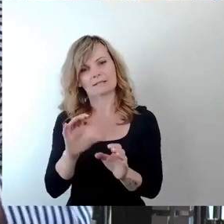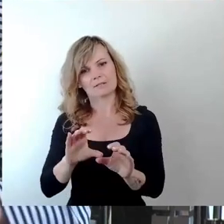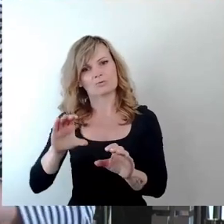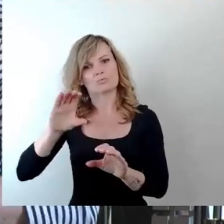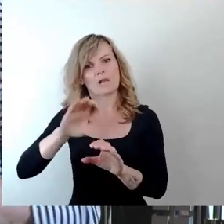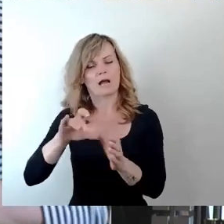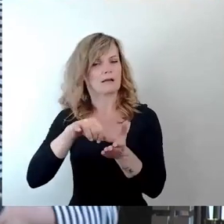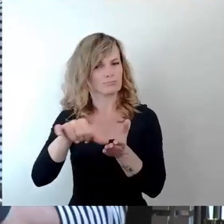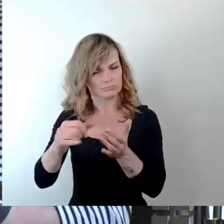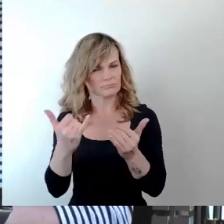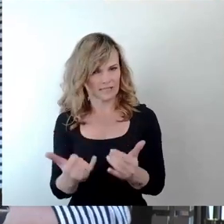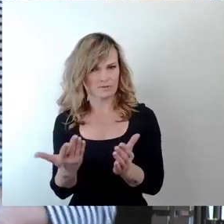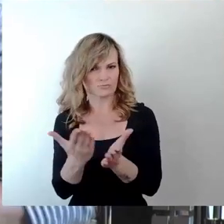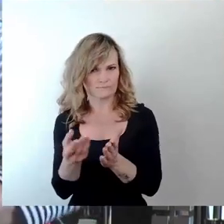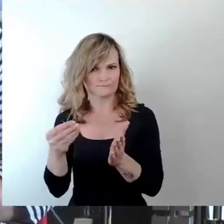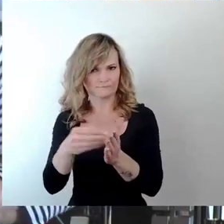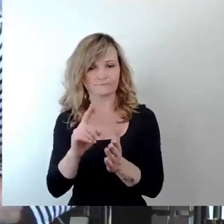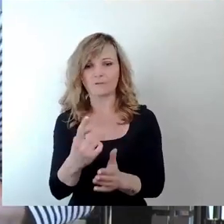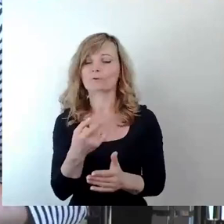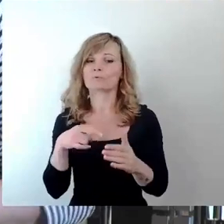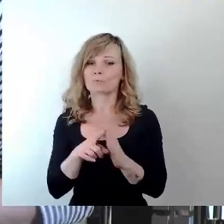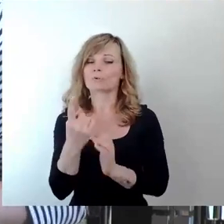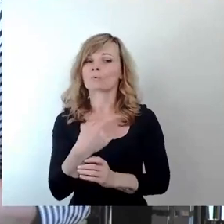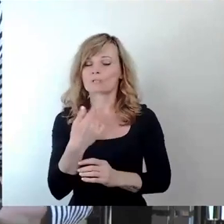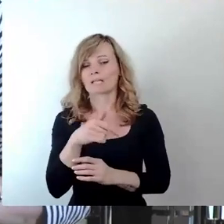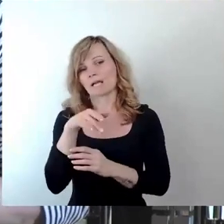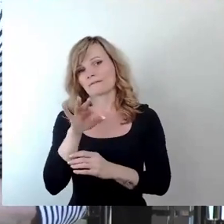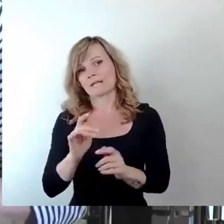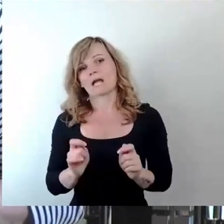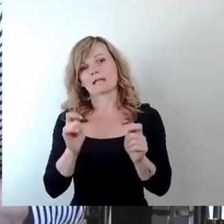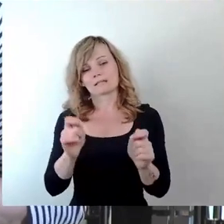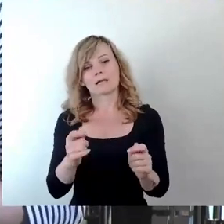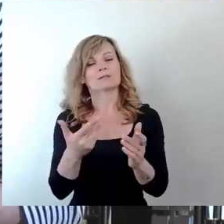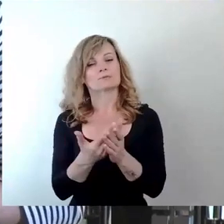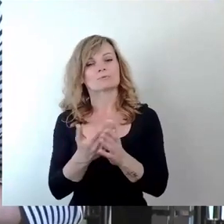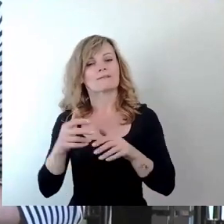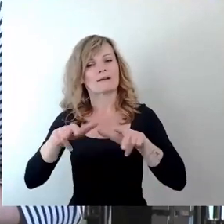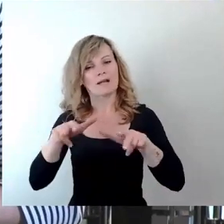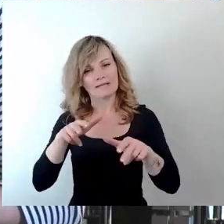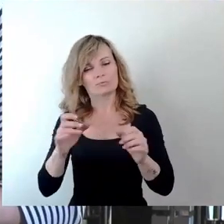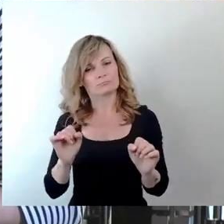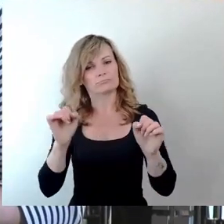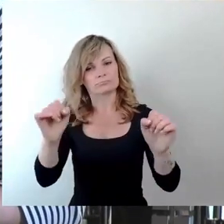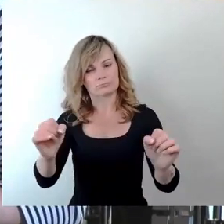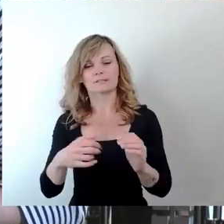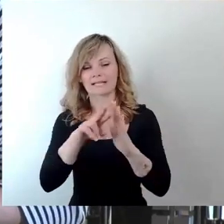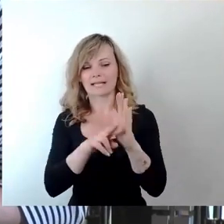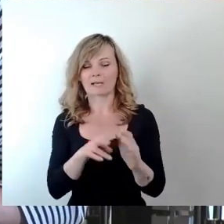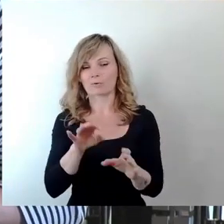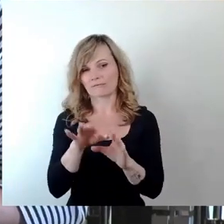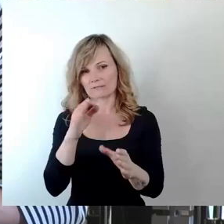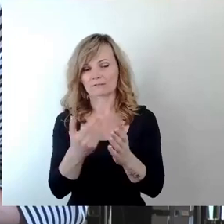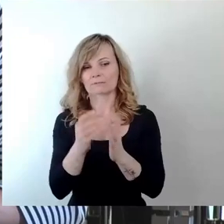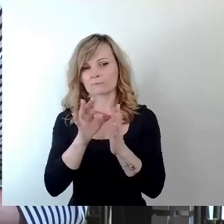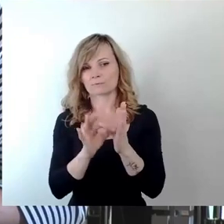hat auch, auch durch unseren AfD-Antrag, konnte die Verwaltung dann initiativ eine Regelung finden, die die Punkte aus